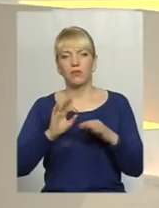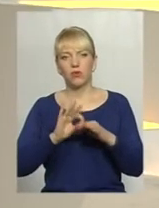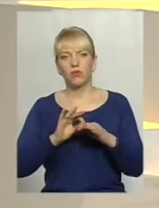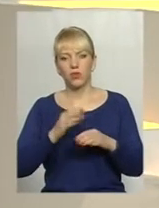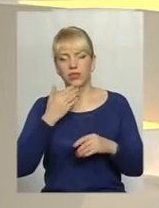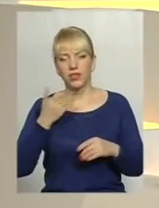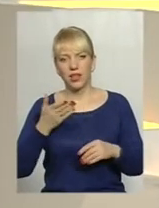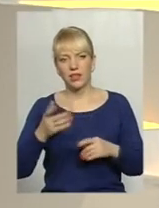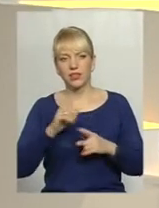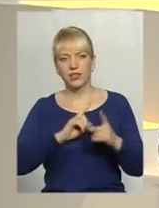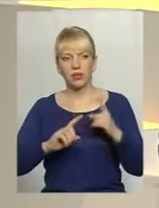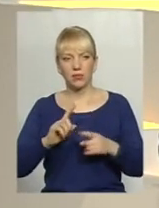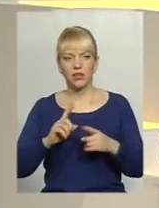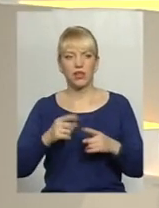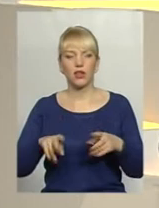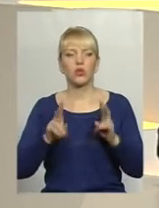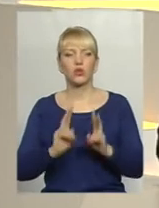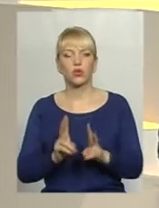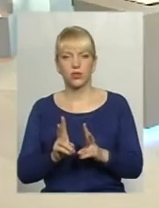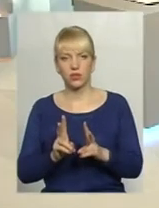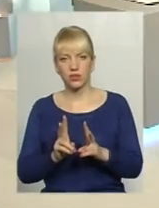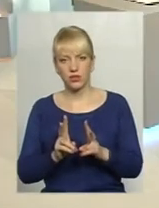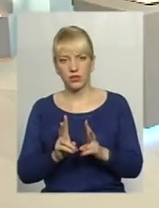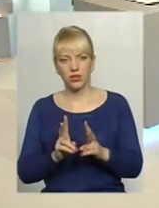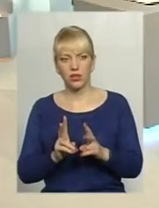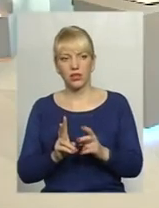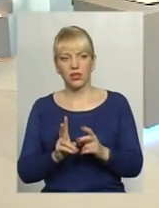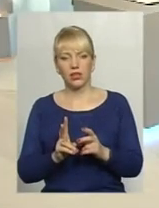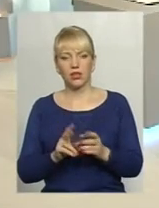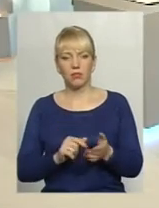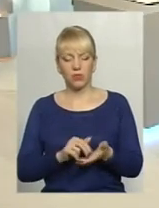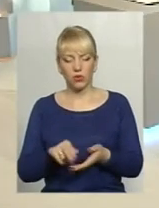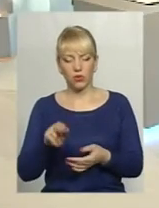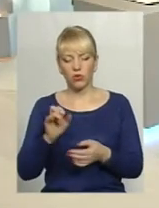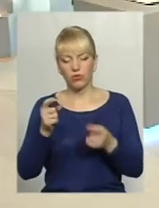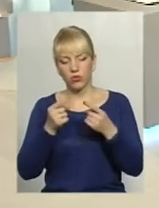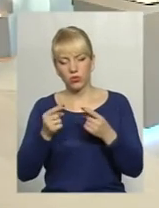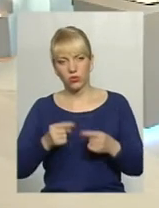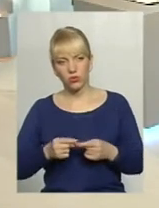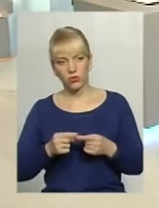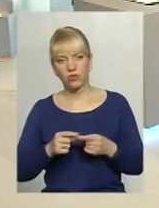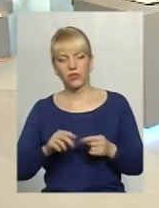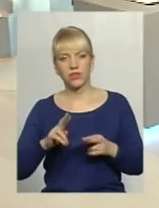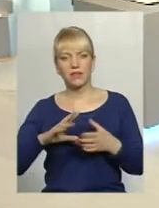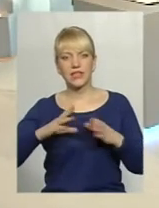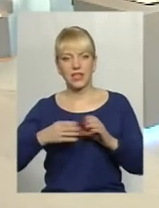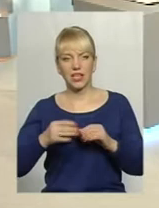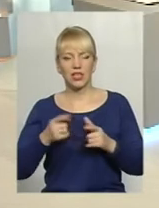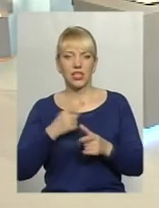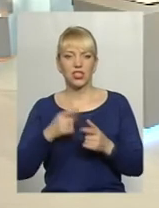семінари в школах для студентів, хтось підходив, після того уточнював, як взагалі, чи